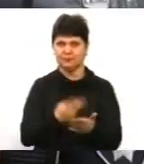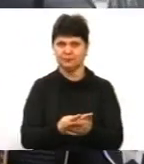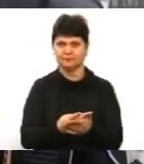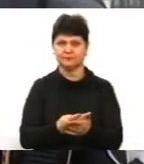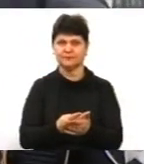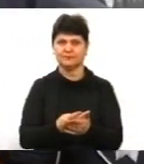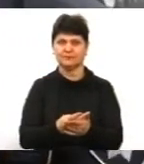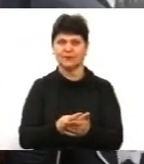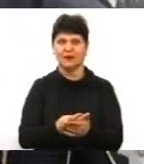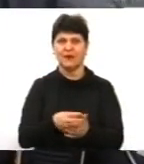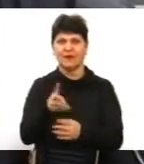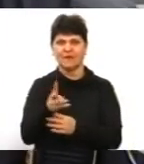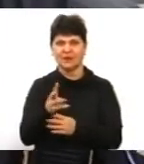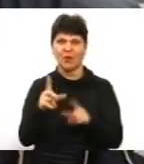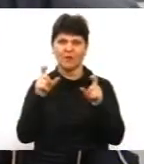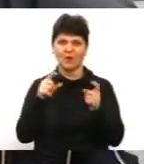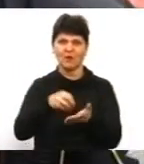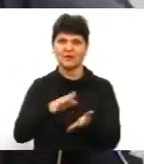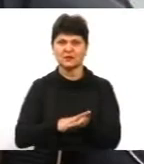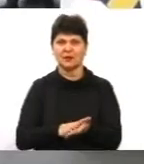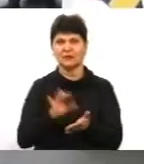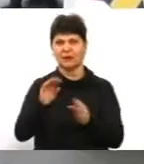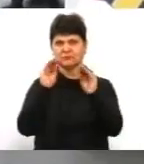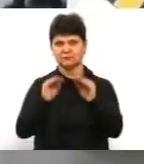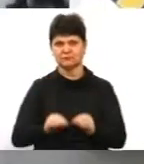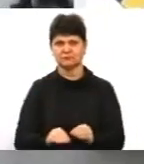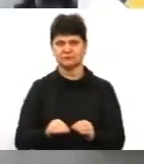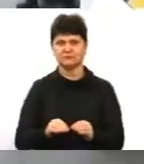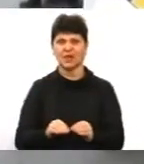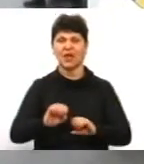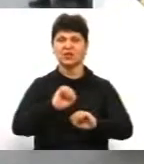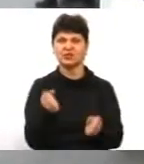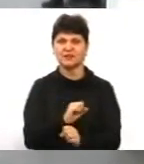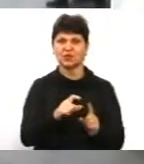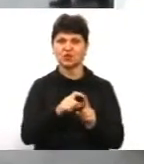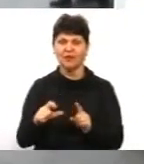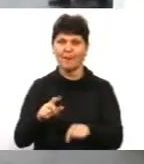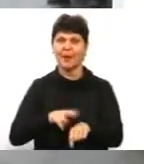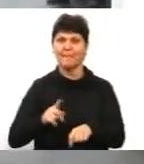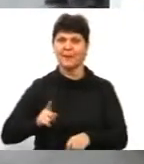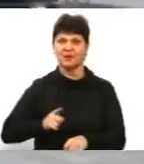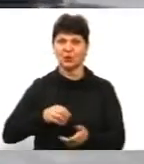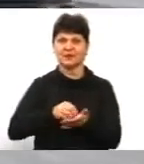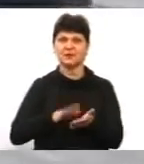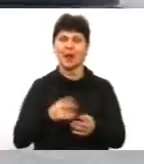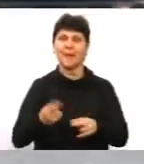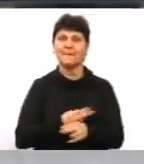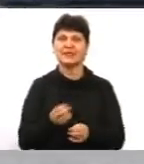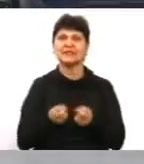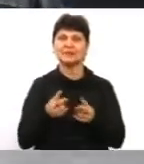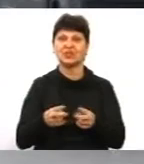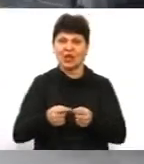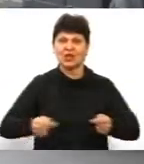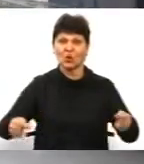-відеофіксацію, тобто там все картеньке відео, опис, ту подігу. Швидкість, за словами патрульних, фіксують на небезпечних відрізках доріг і